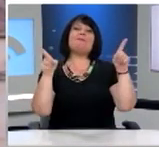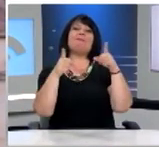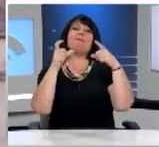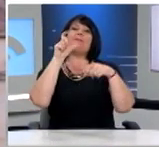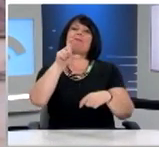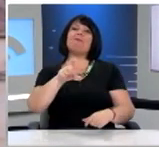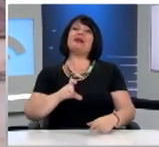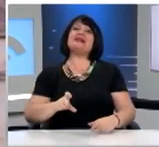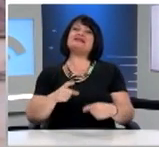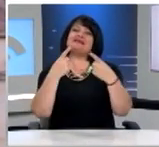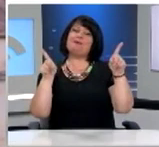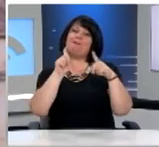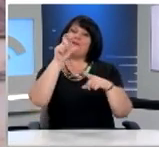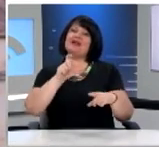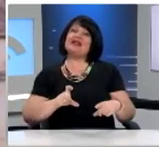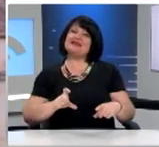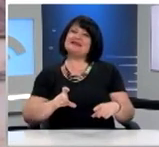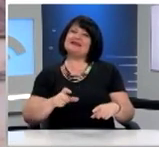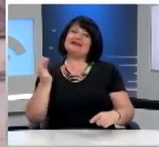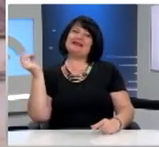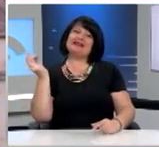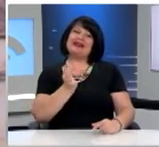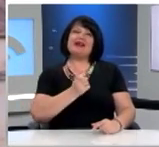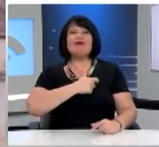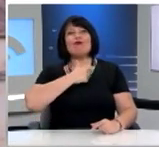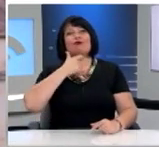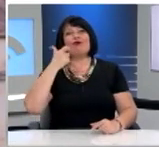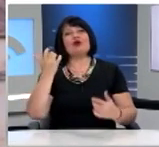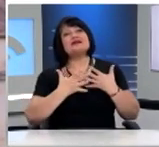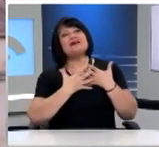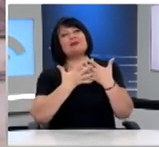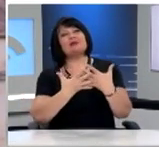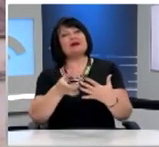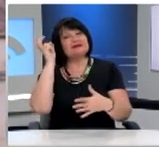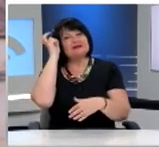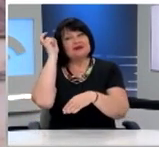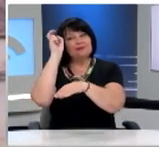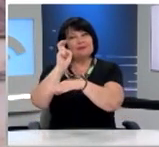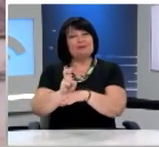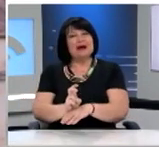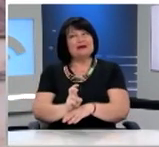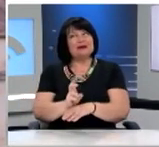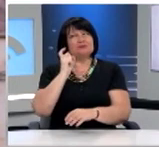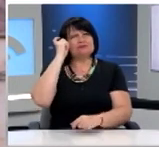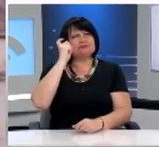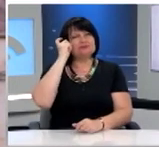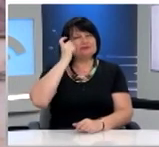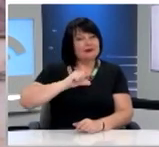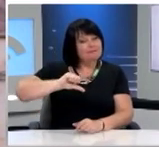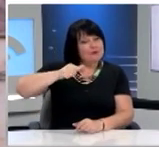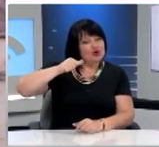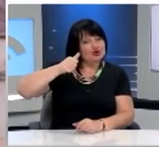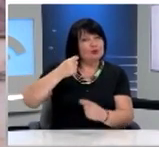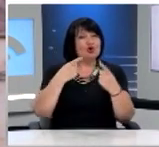σας Όπως λέει ο ποιητής Ιδανικές φωνές και αγαπημένες Που έρχονται στο μυαλό μας Από την πρώτη